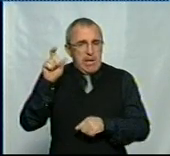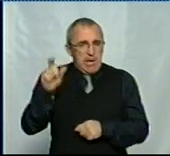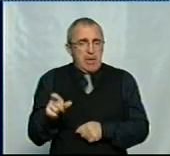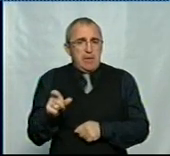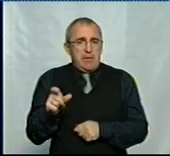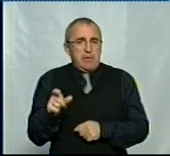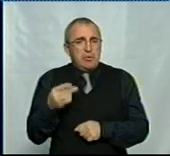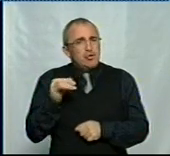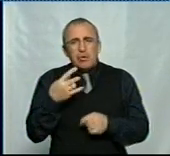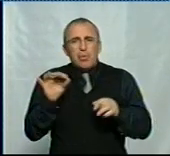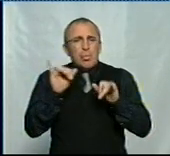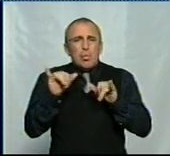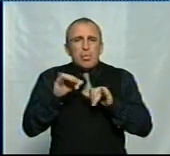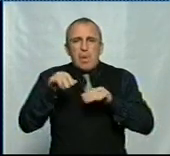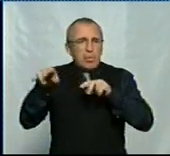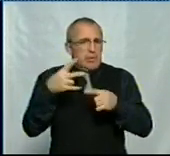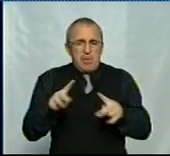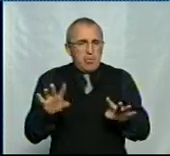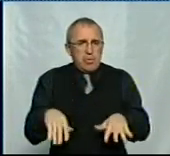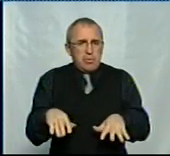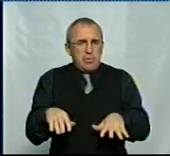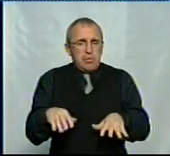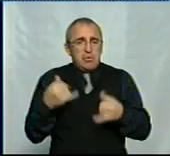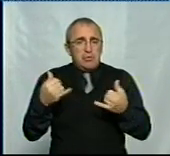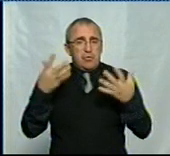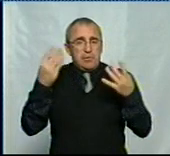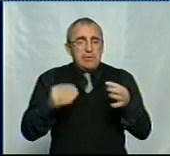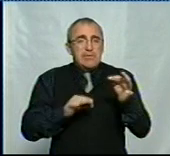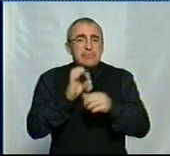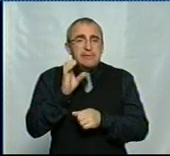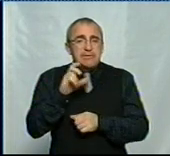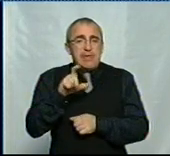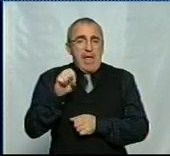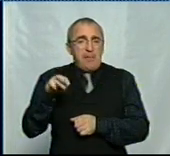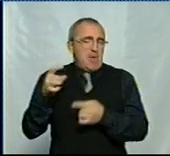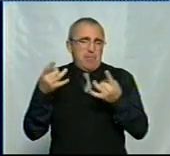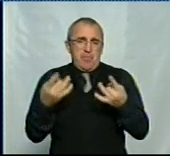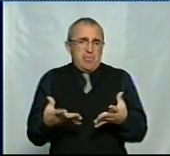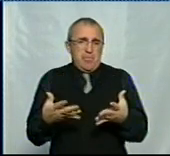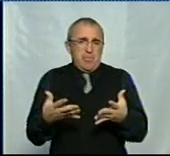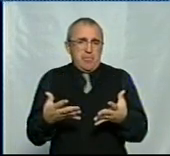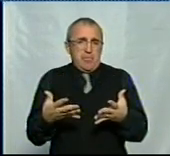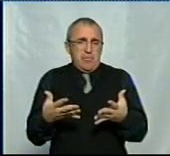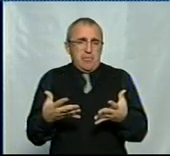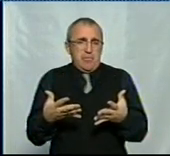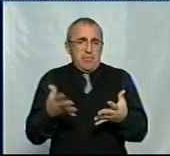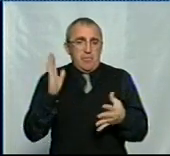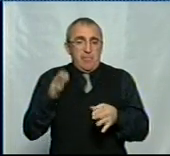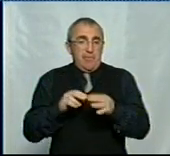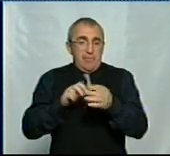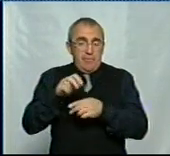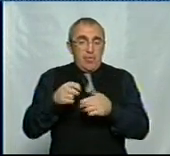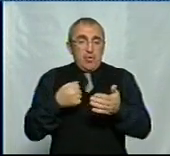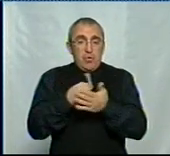Чи не потрібно нікуди ходити? Ні. На сьогоднішній день схема така, дуже проста. Вийдете до свого